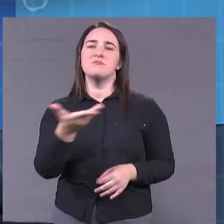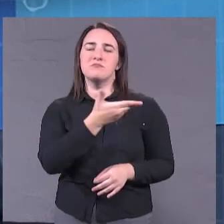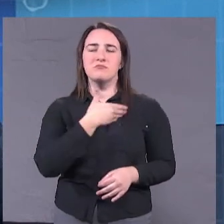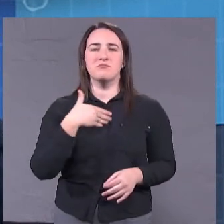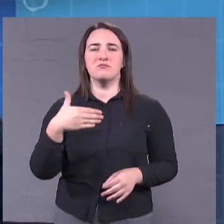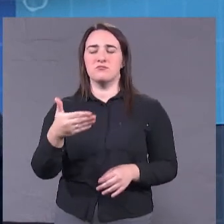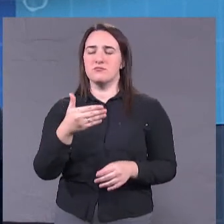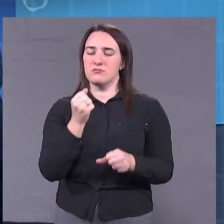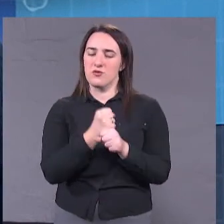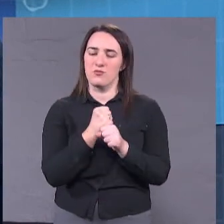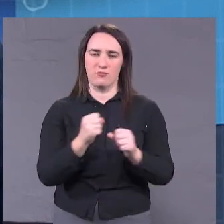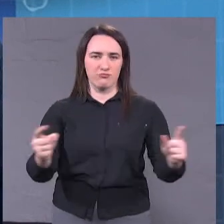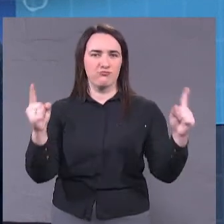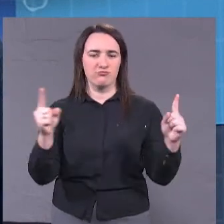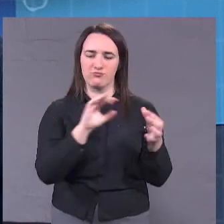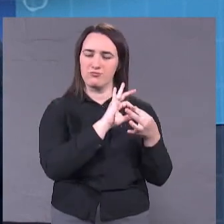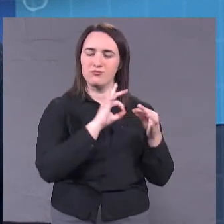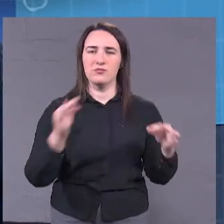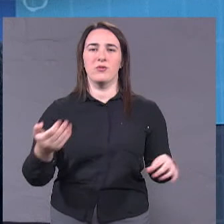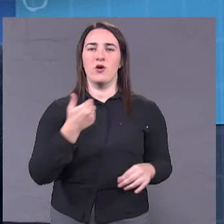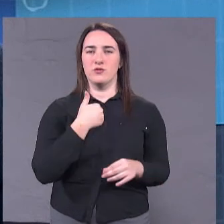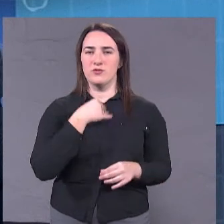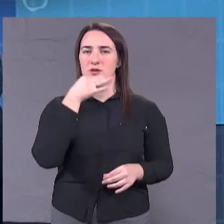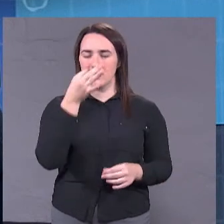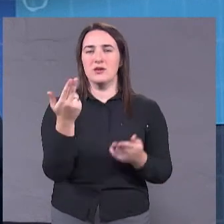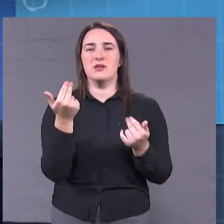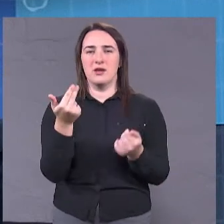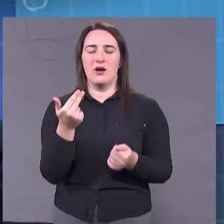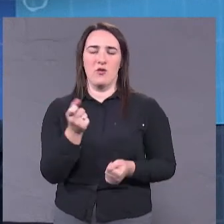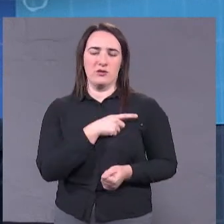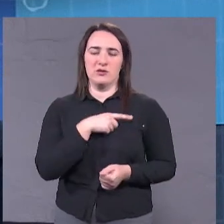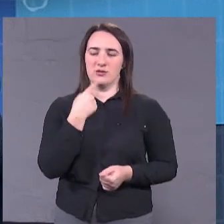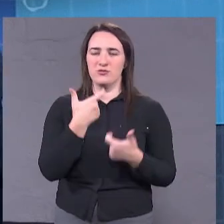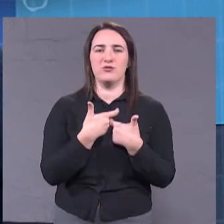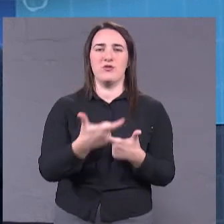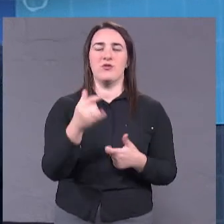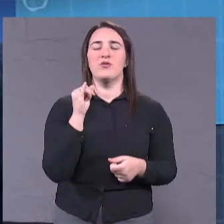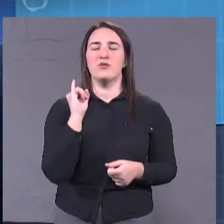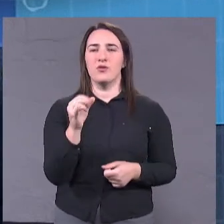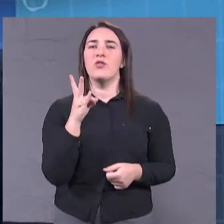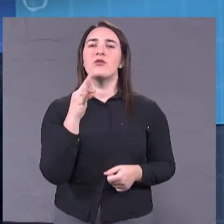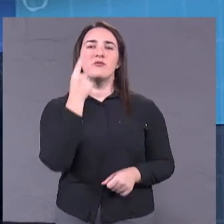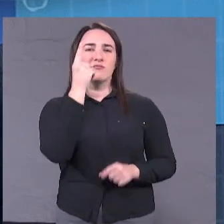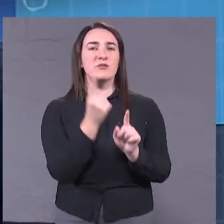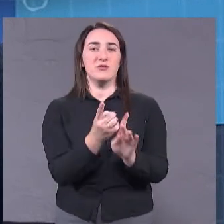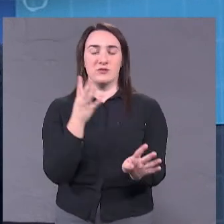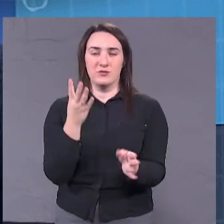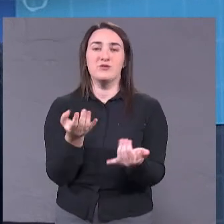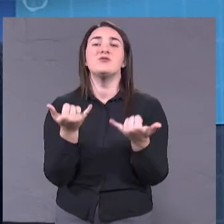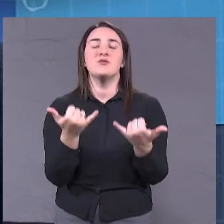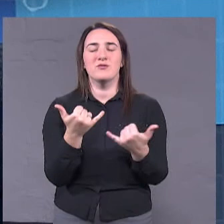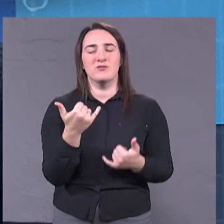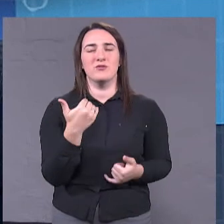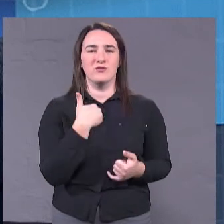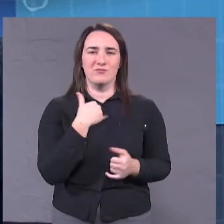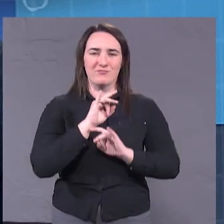роботу. І я хочу вам сказати, що, да, одесіта говорять о дорогах, але в першу чергу сегодня я хочу доложити вам о том,